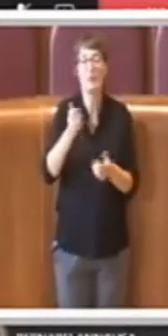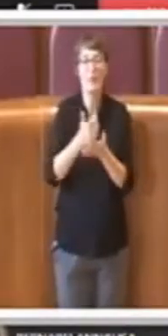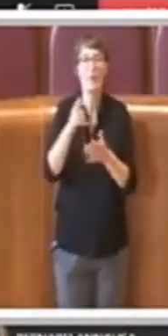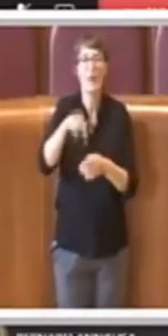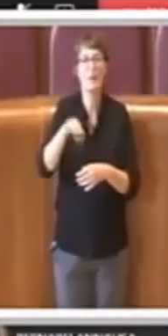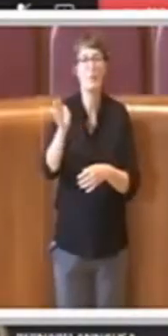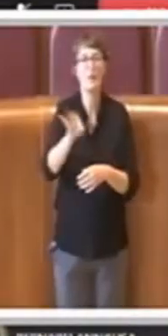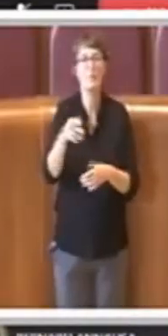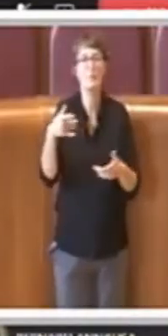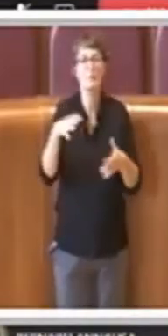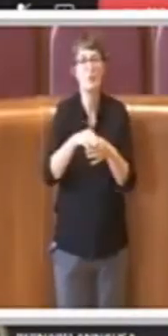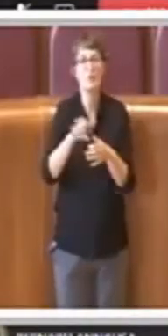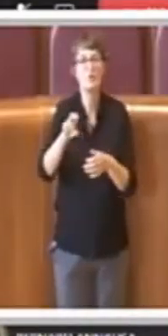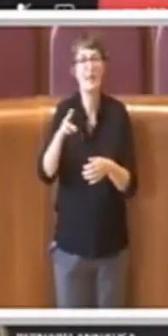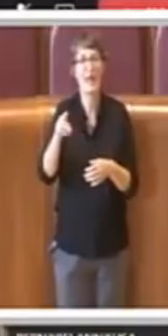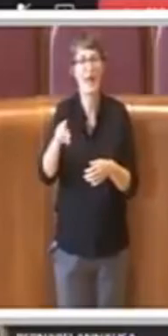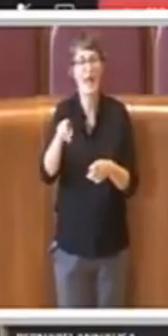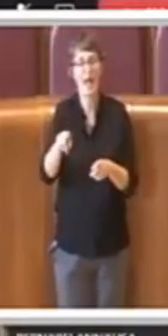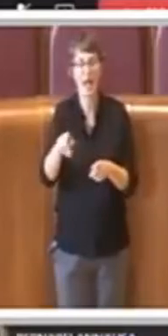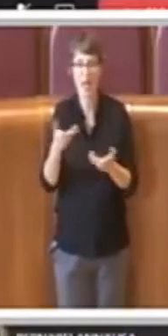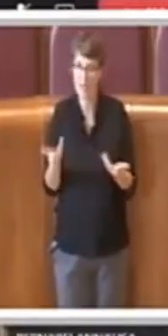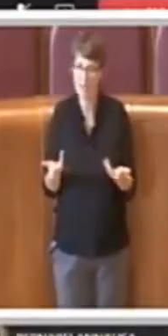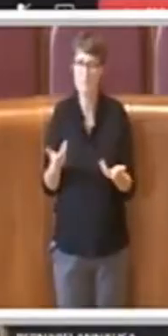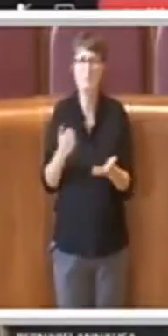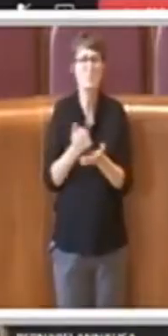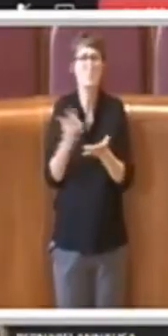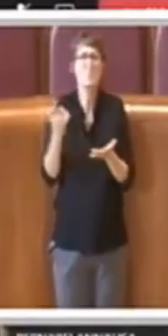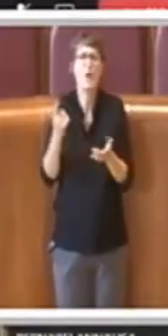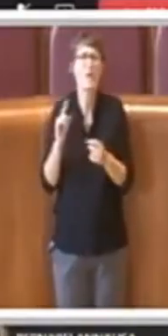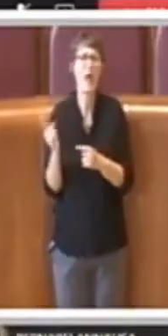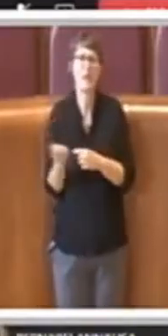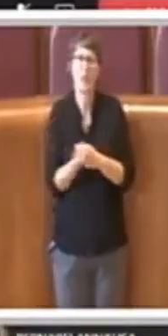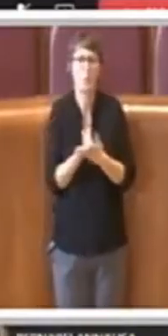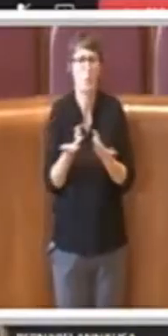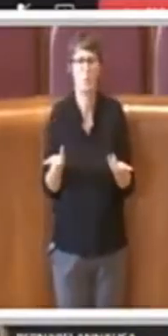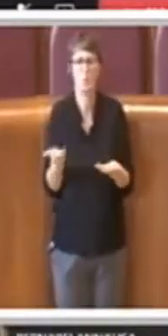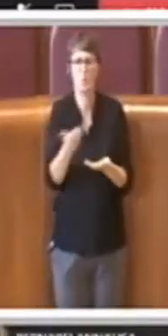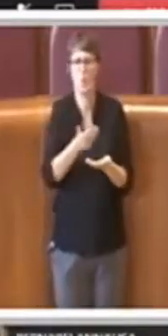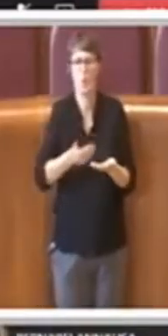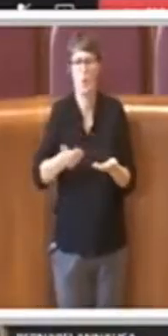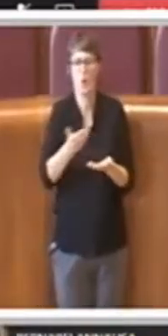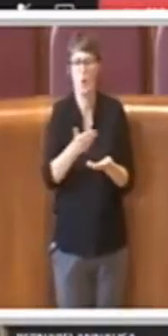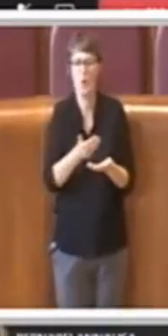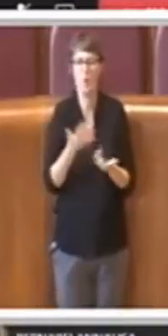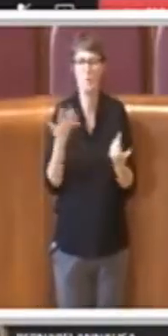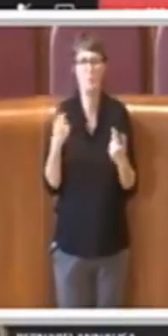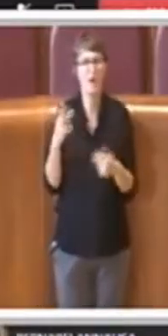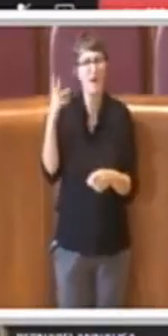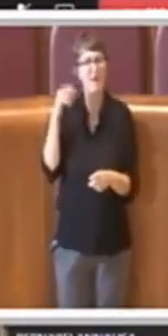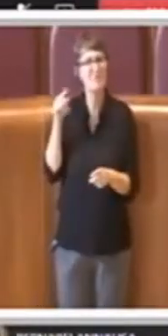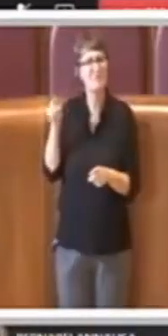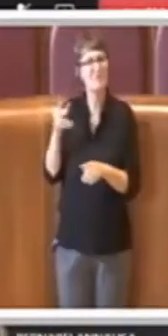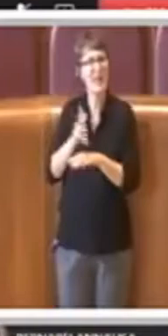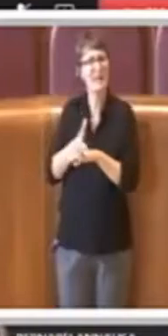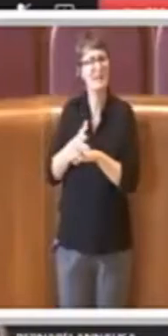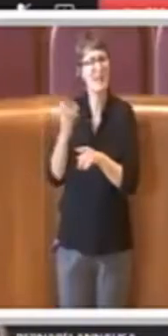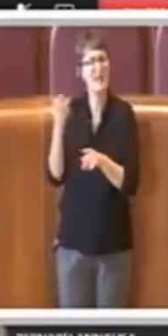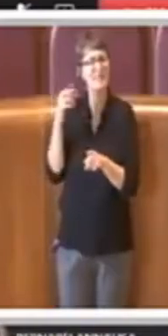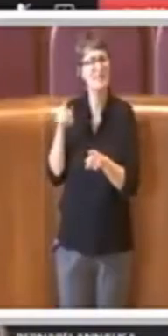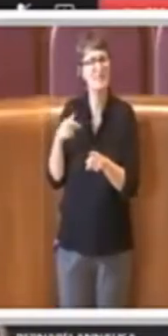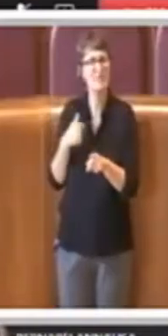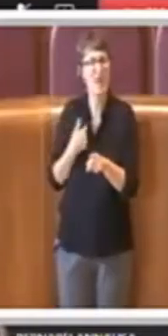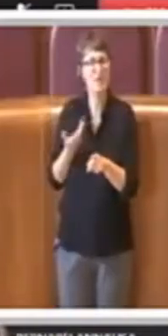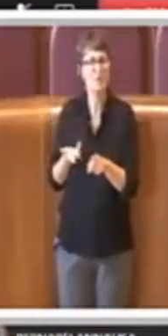dichiarazioni, perché sarebbe come dichiarare che noi dobbiamo incentivare il più possibile la costruzione di